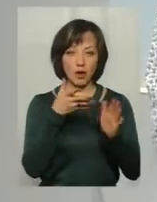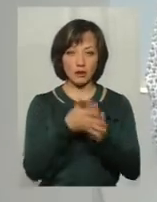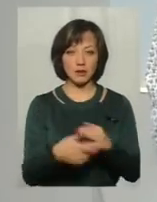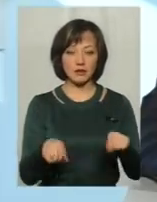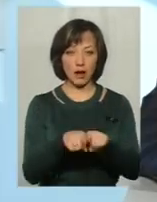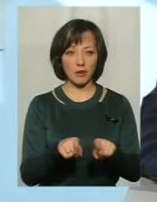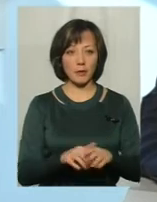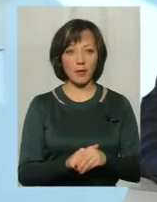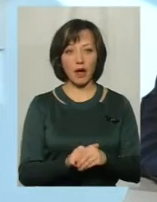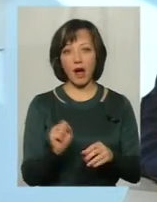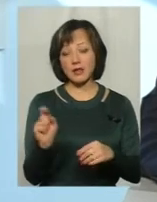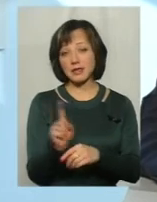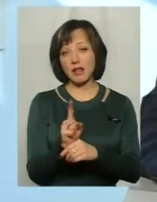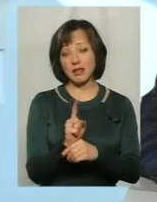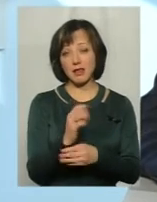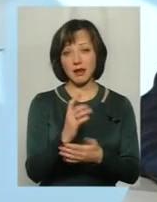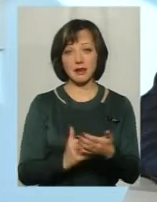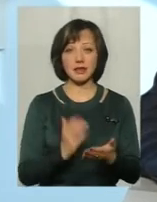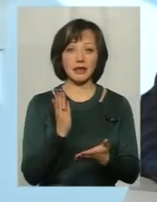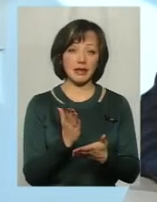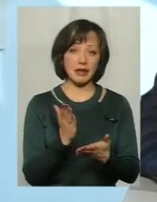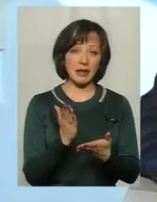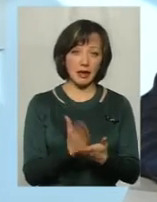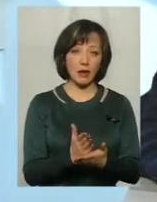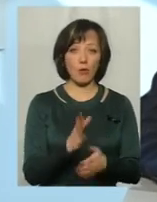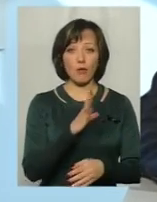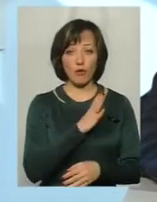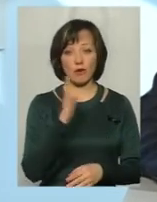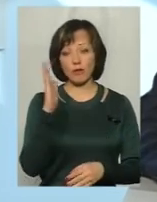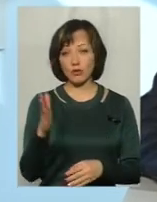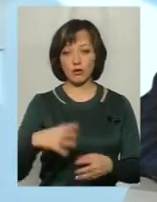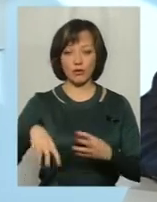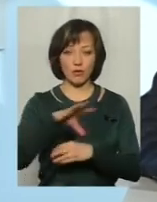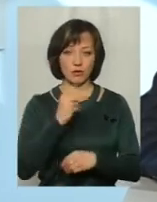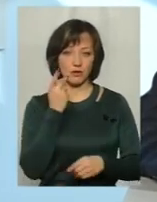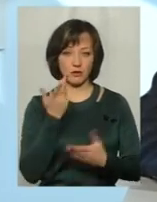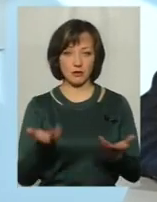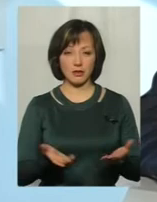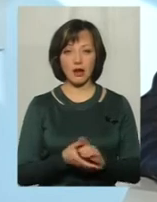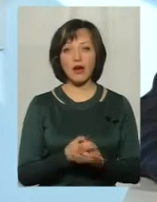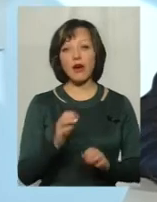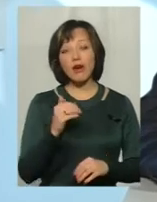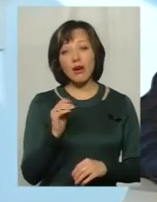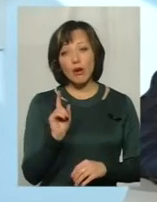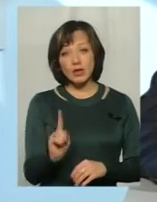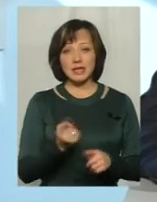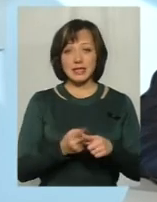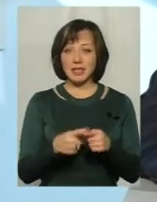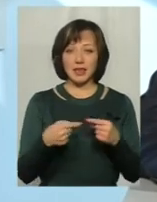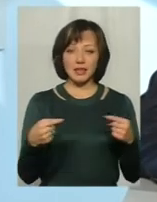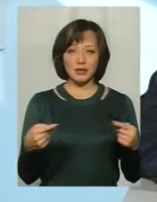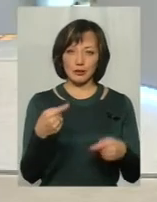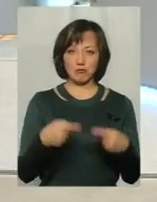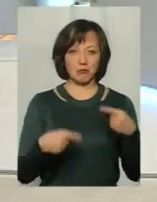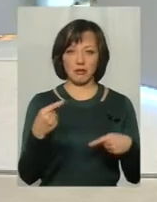таким чином. А стандарт, він є, був і, мабуть, що буде, кругом і всюди, хоча це така річ, ну, досить таки